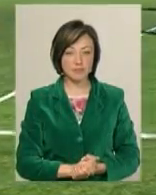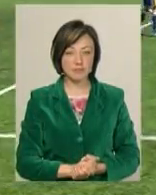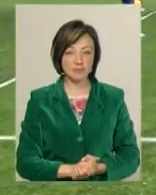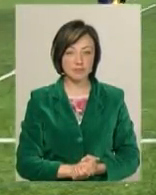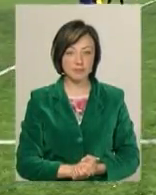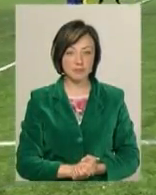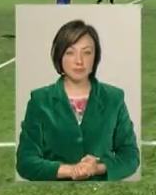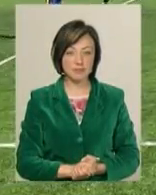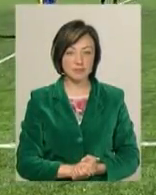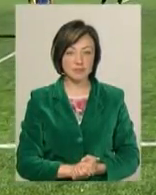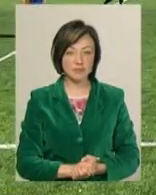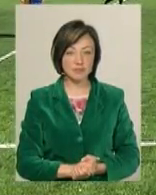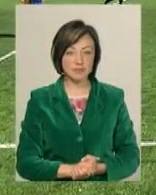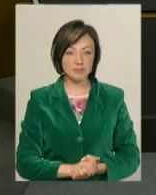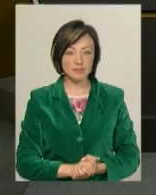Новини Поділля-Центр.